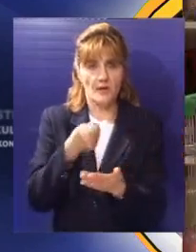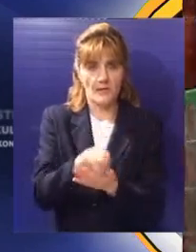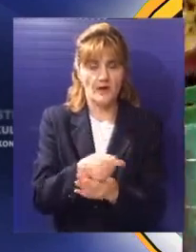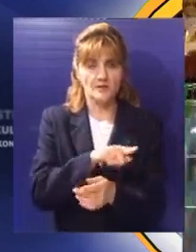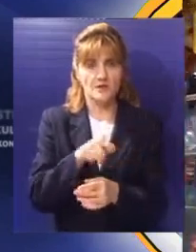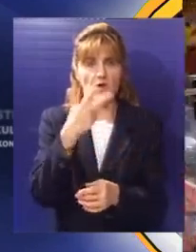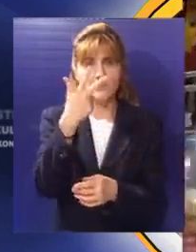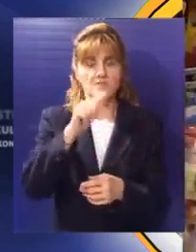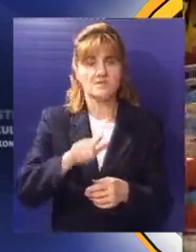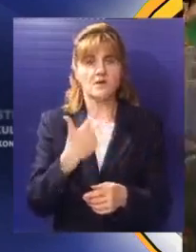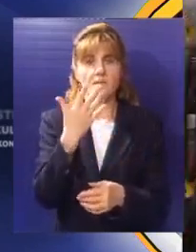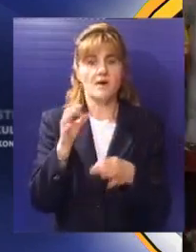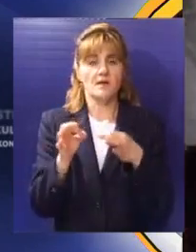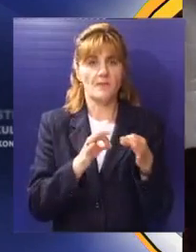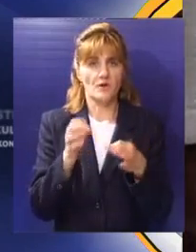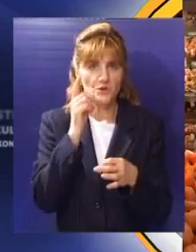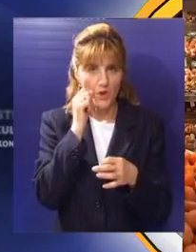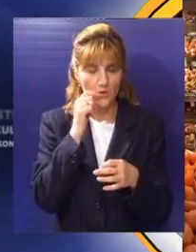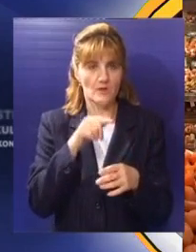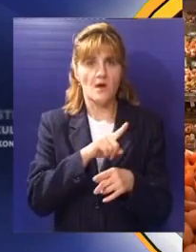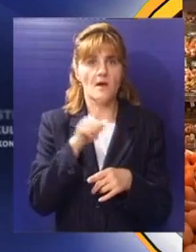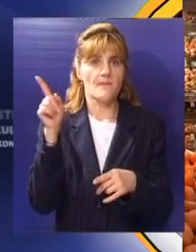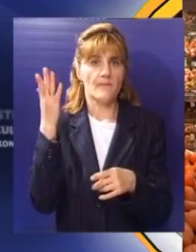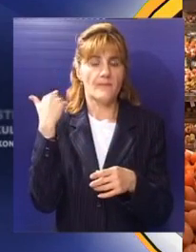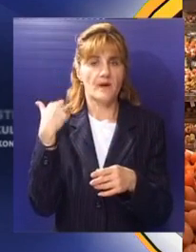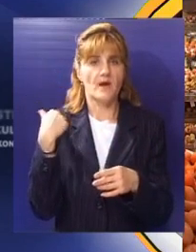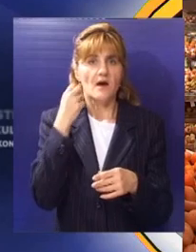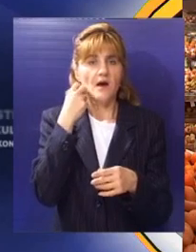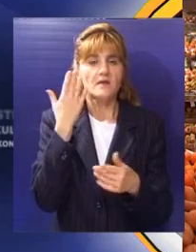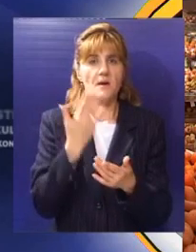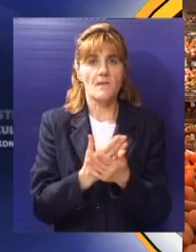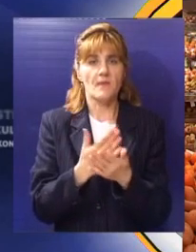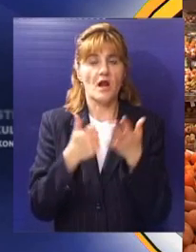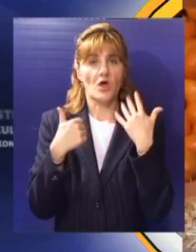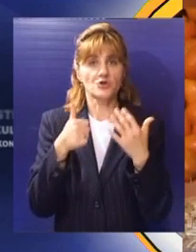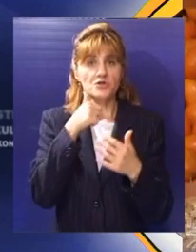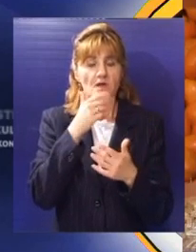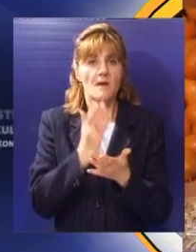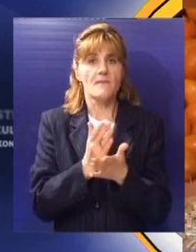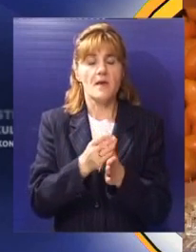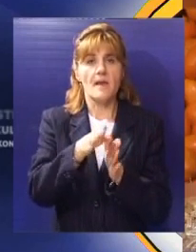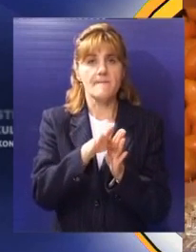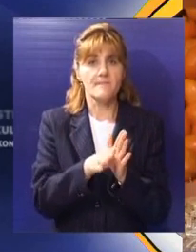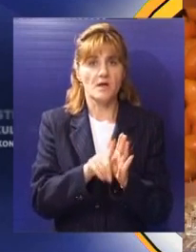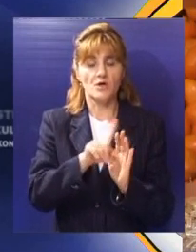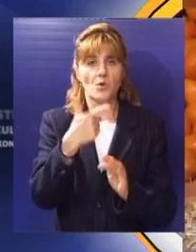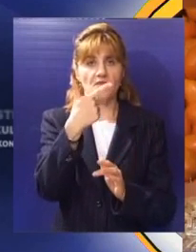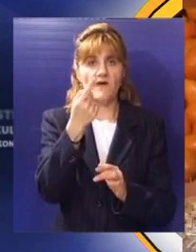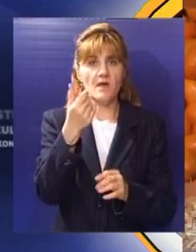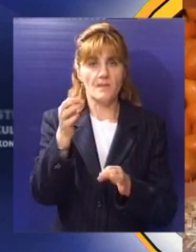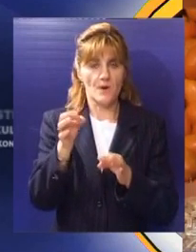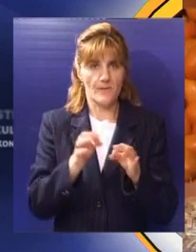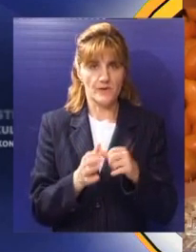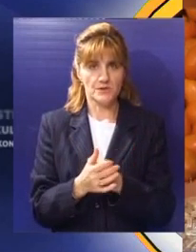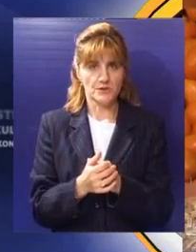iznosilo je do 3,5%. Ranije, kada je plaćanje bilo do 60 dana, taj postupak bio je još manji i iznosio je do